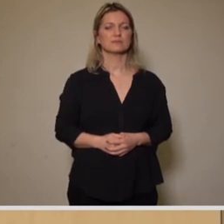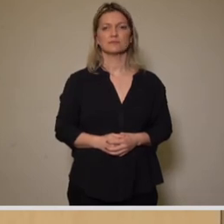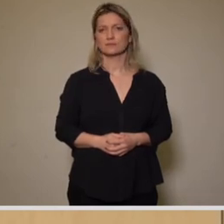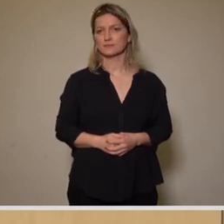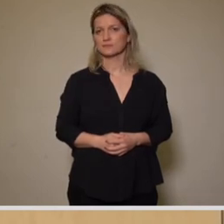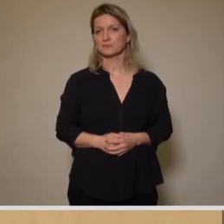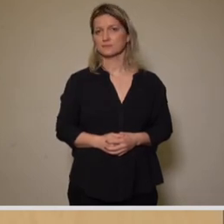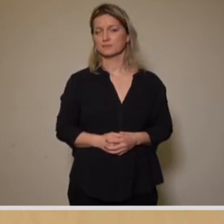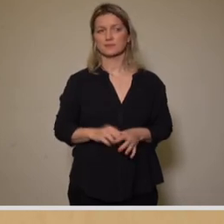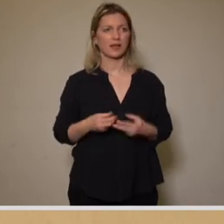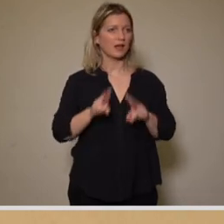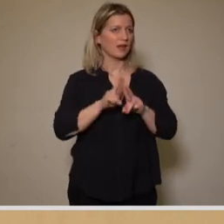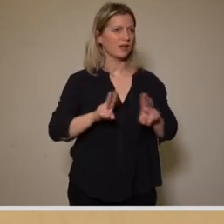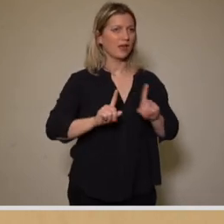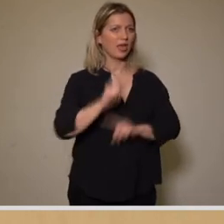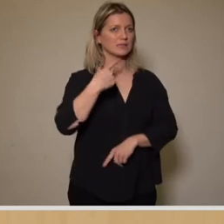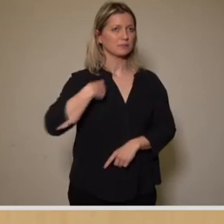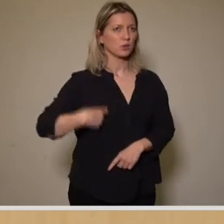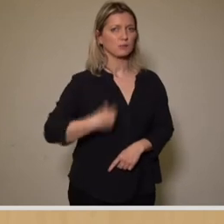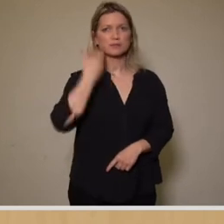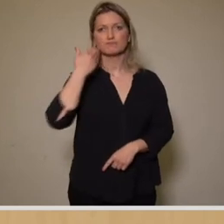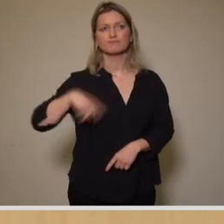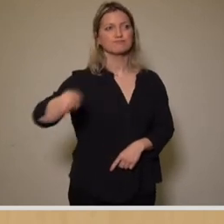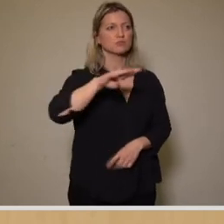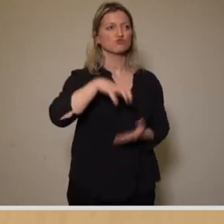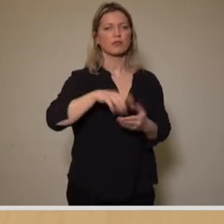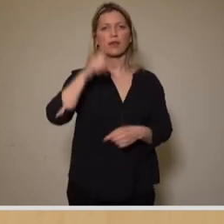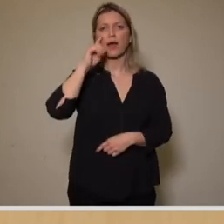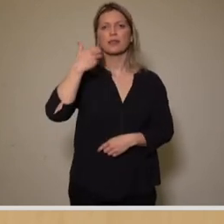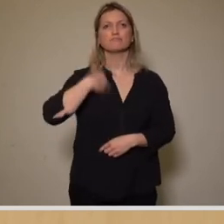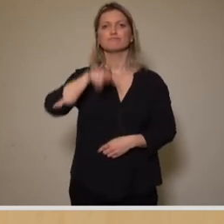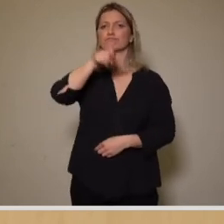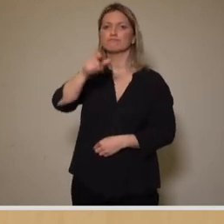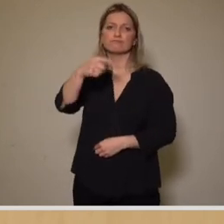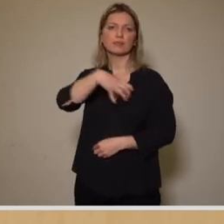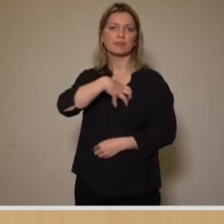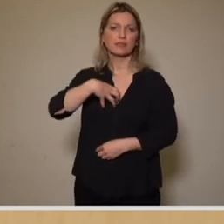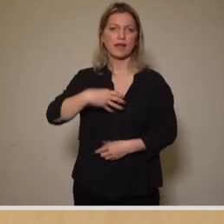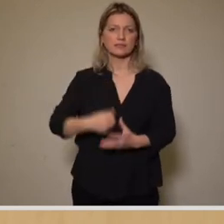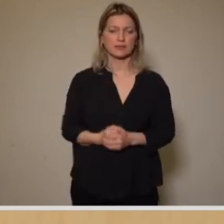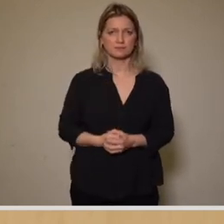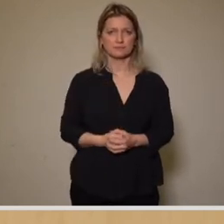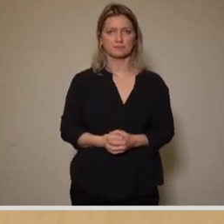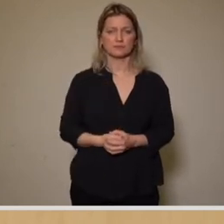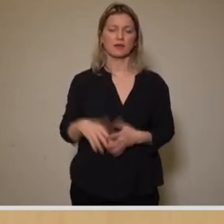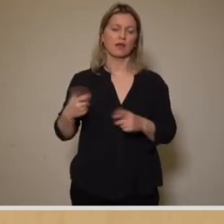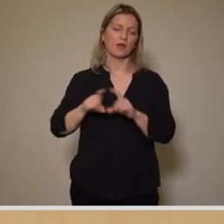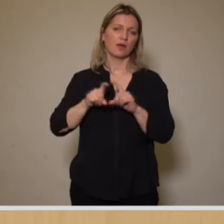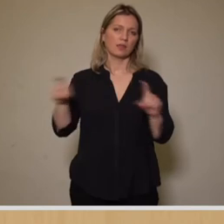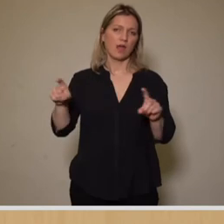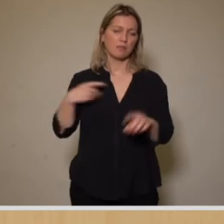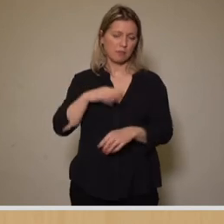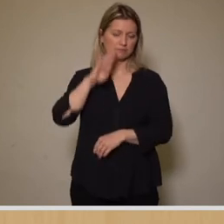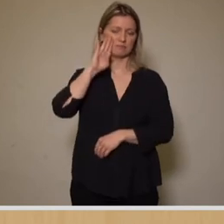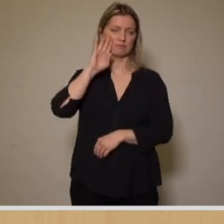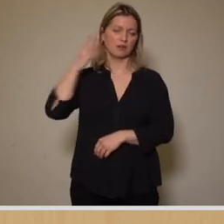Sehr geehrter erster Bürgermeister, verehrte Stadträte, liebe Dresdner. Dieses Thema begleitet uns schon recht lange und ich hatte auch schon viele